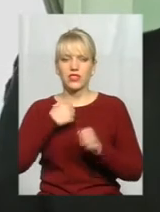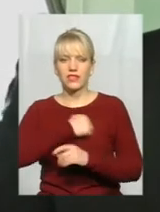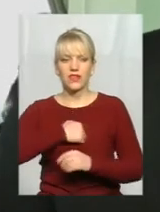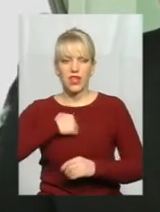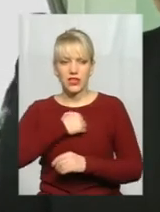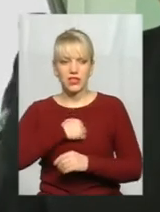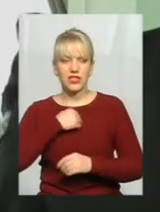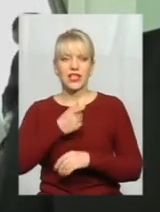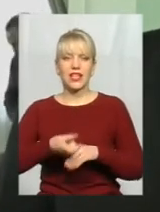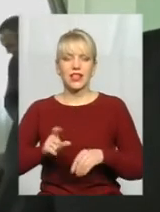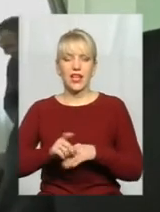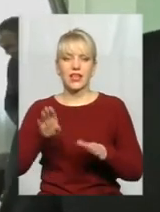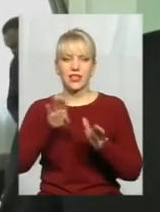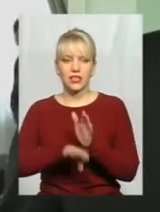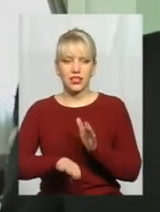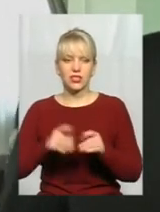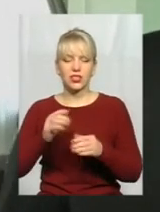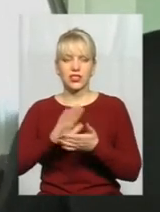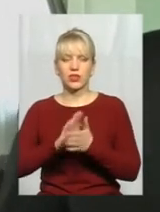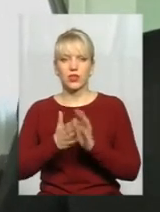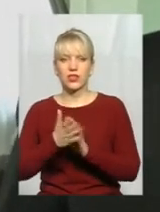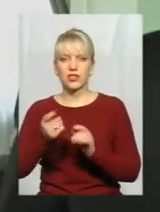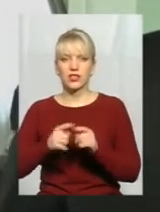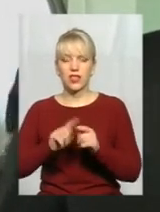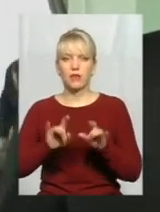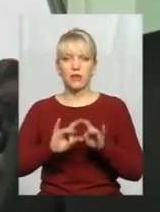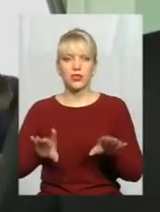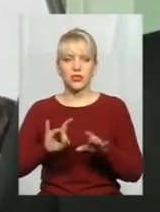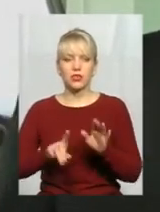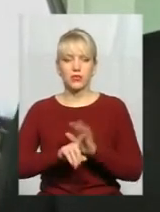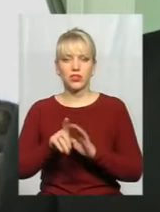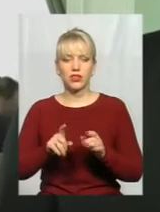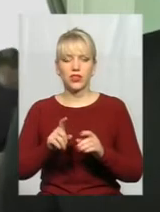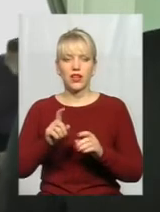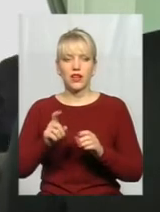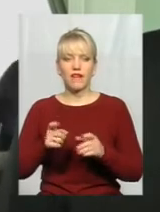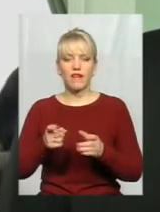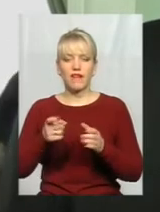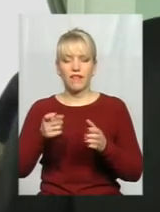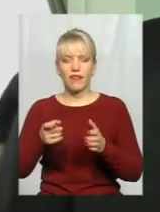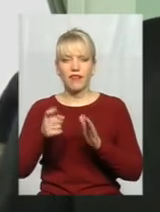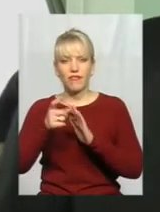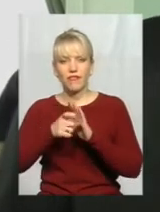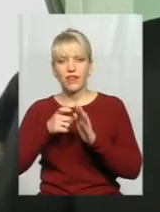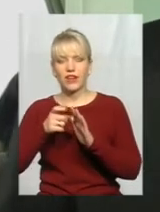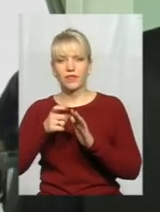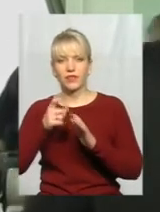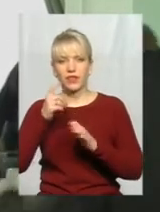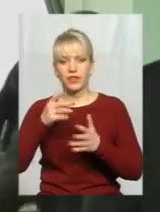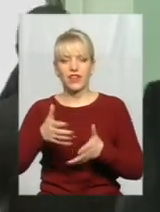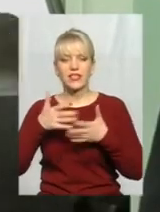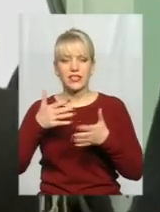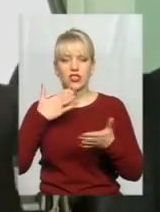найгірша ситуація – це почати виясняти стосунки. І коли почалися вияснення стосунків, вже